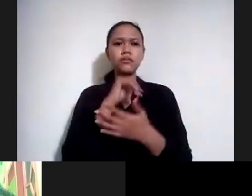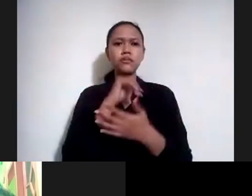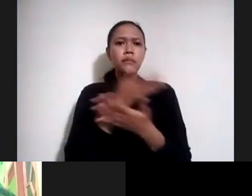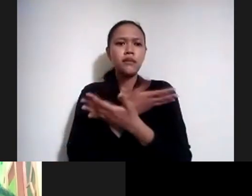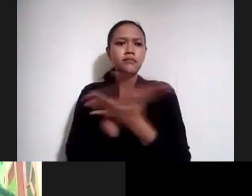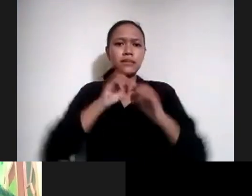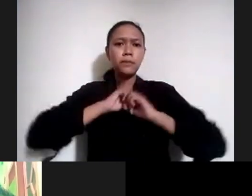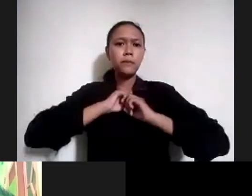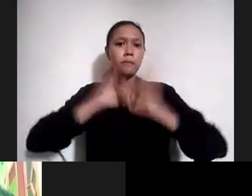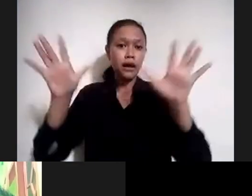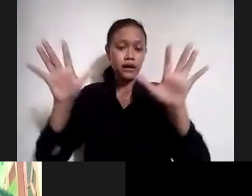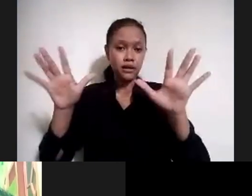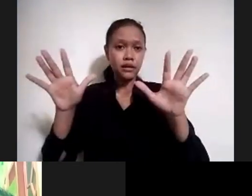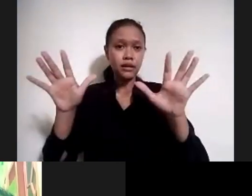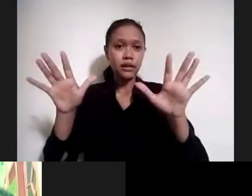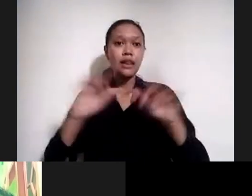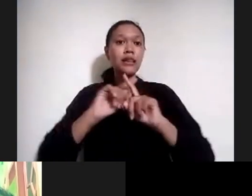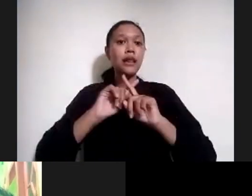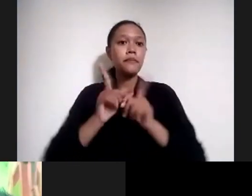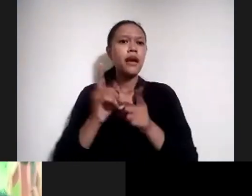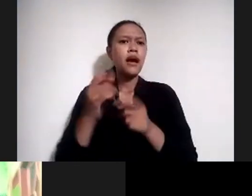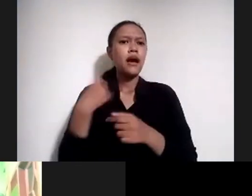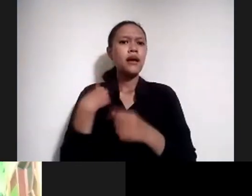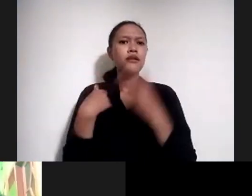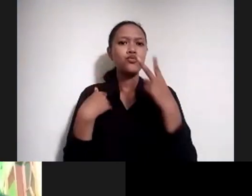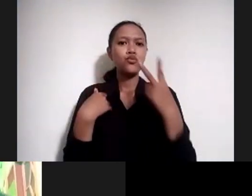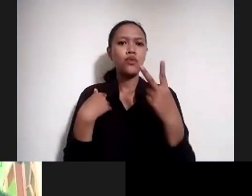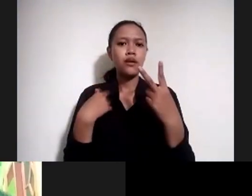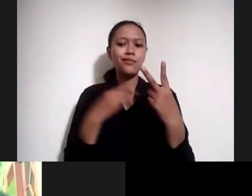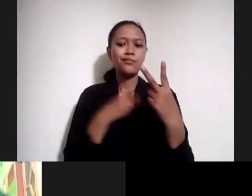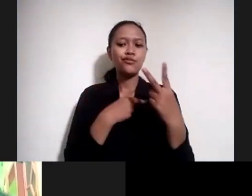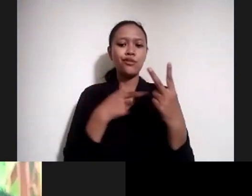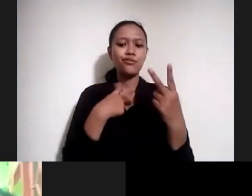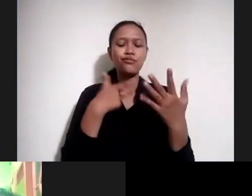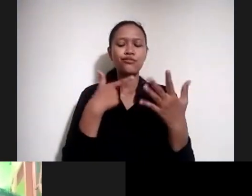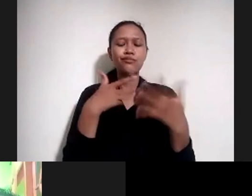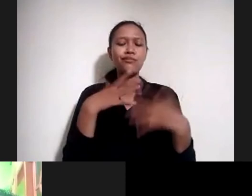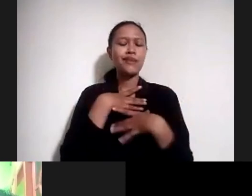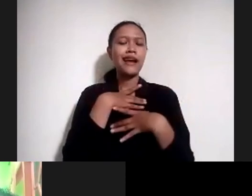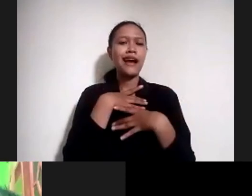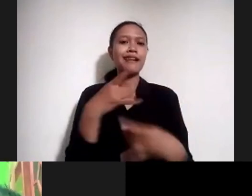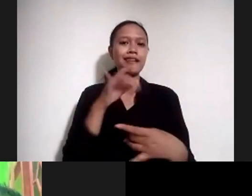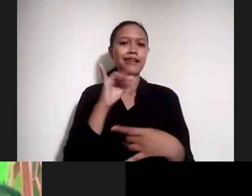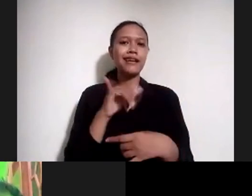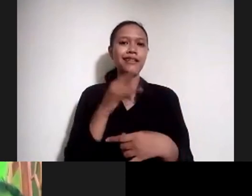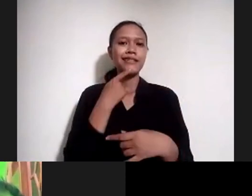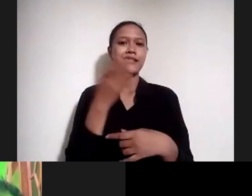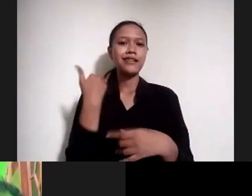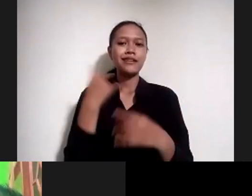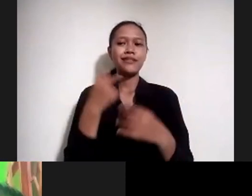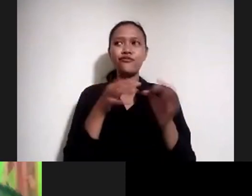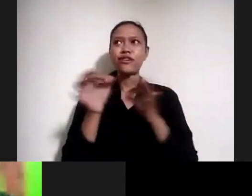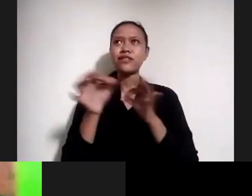begini, ada dua hal yang menurutku sangat menarik, ini kalau kita ngomong, ini ya, fasilitas tadi dari peradilan,